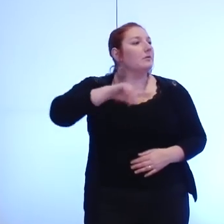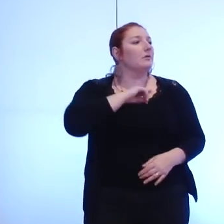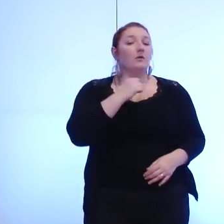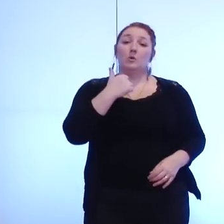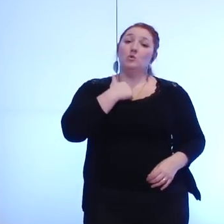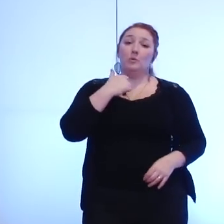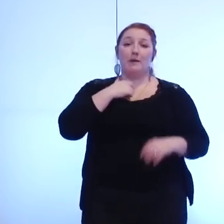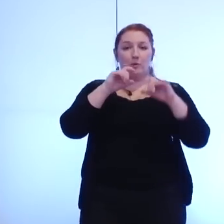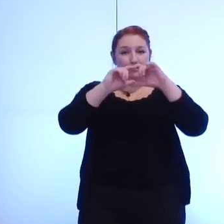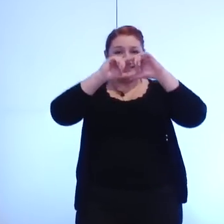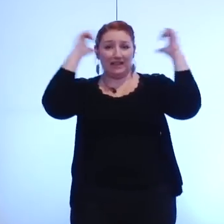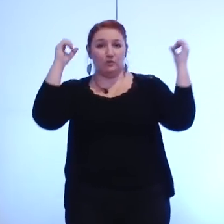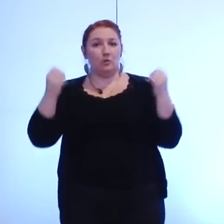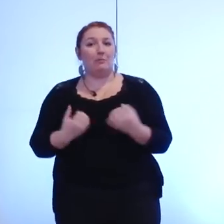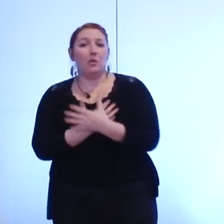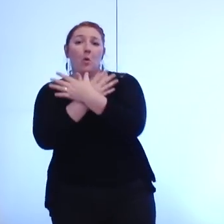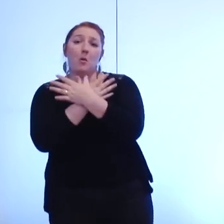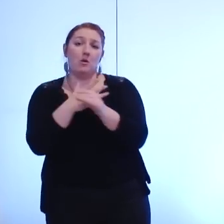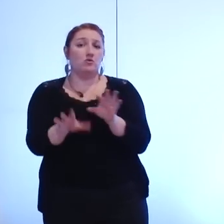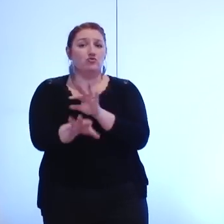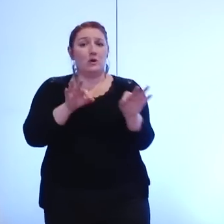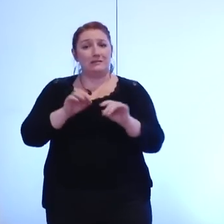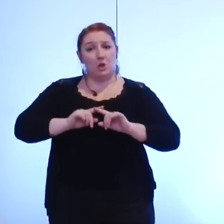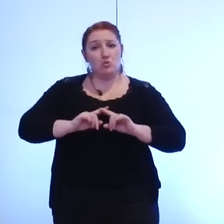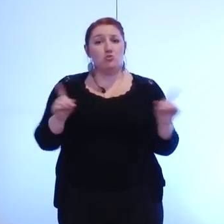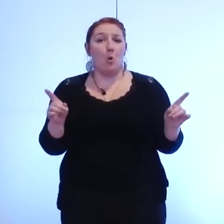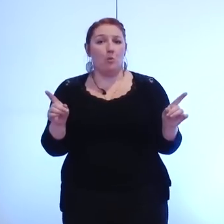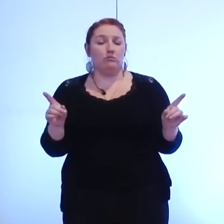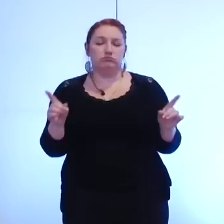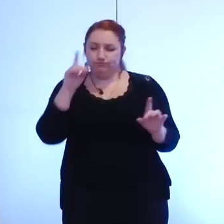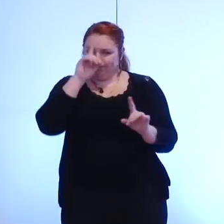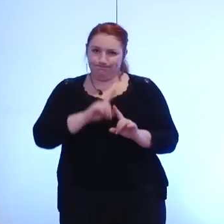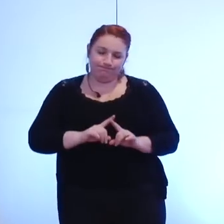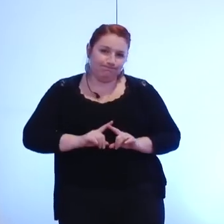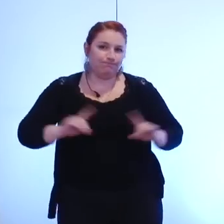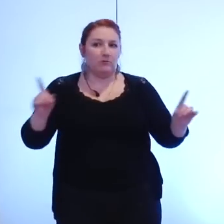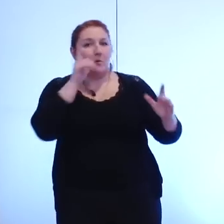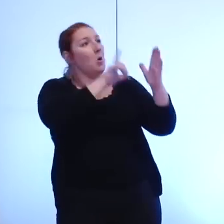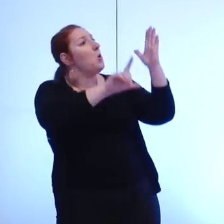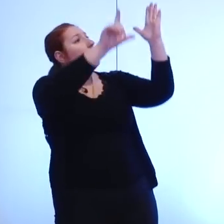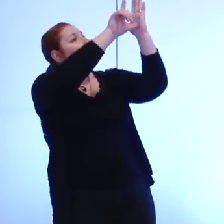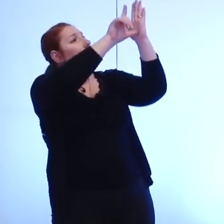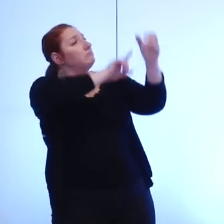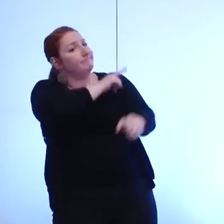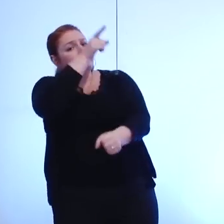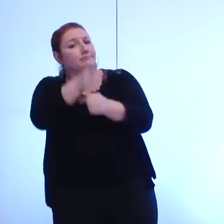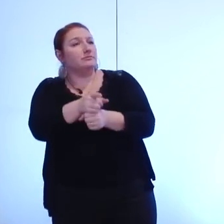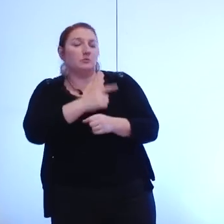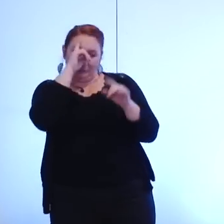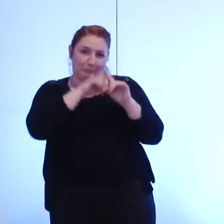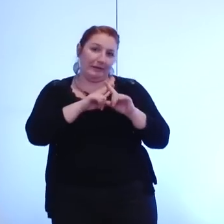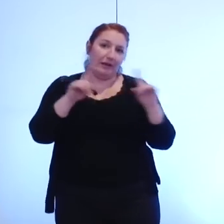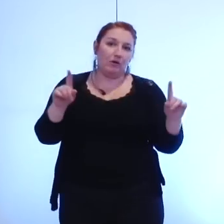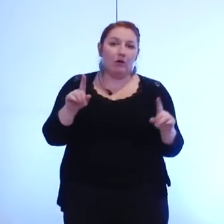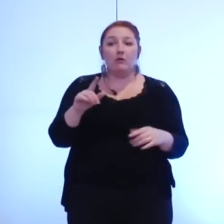statut de métropole et nous ne partageons pas l'intention du législateur d'en faire un outil pour accroître je cite